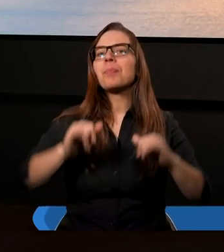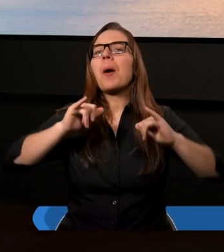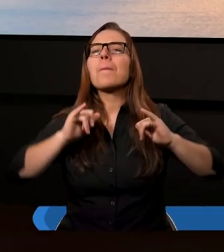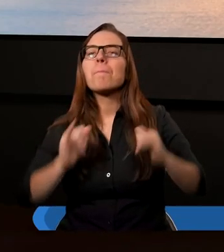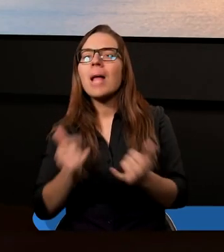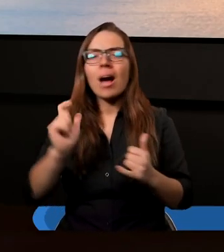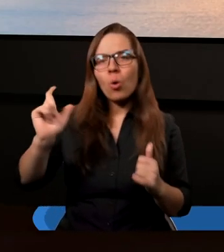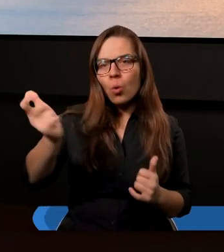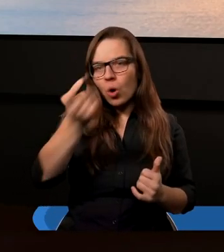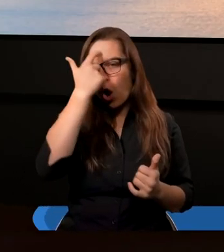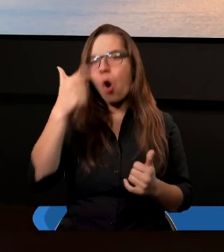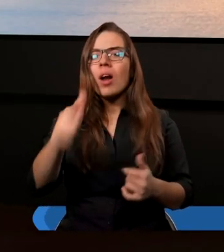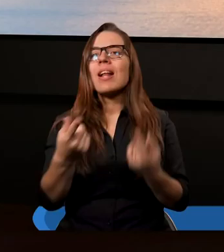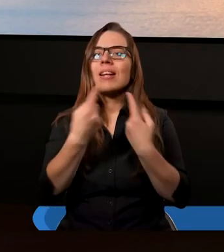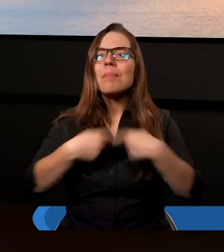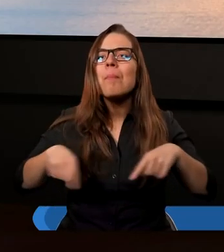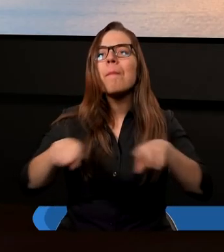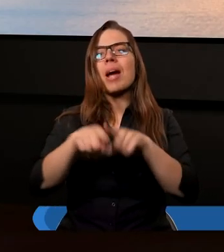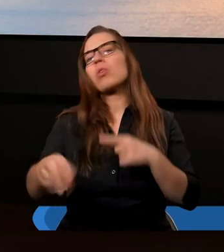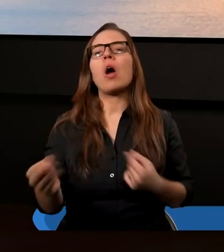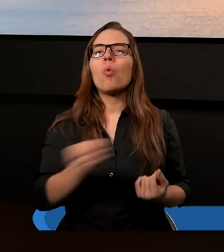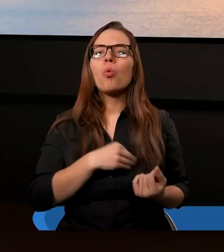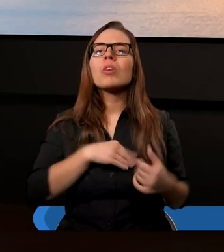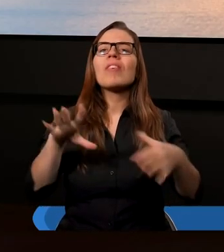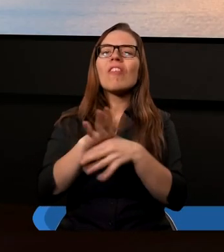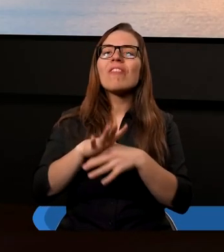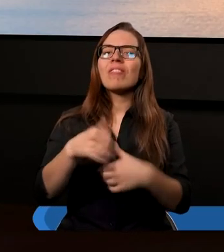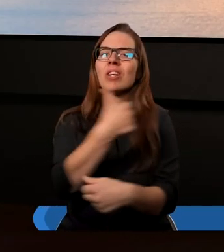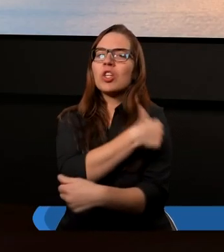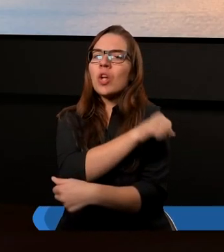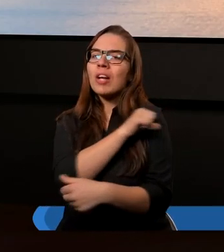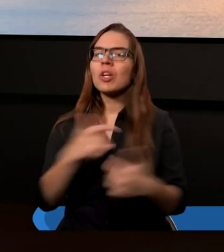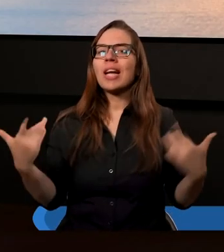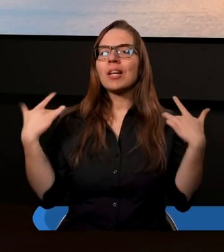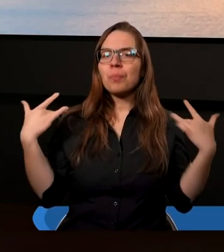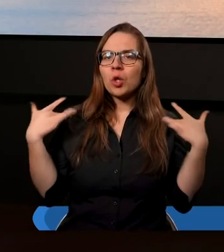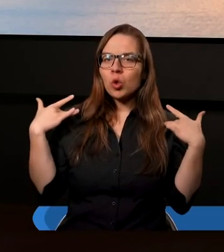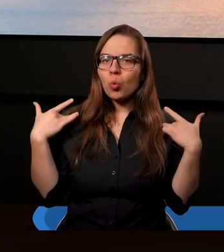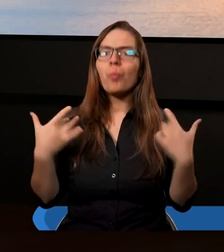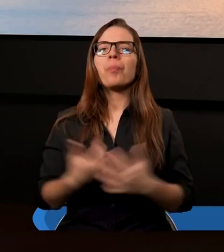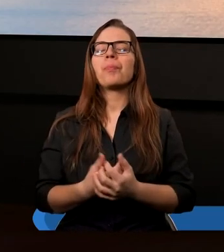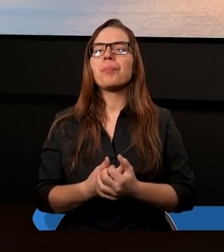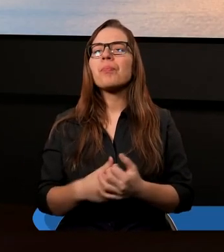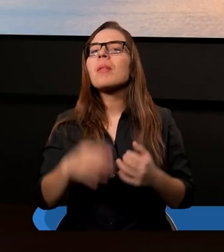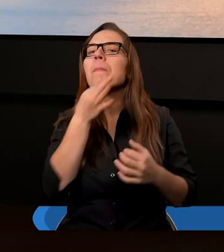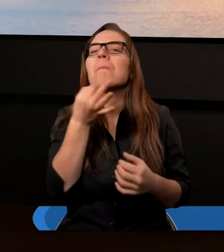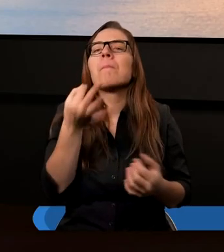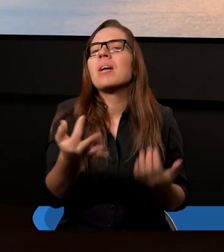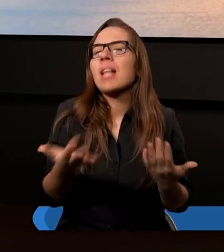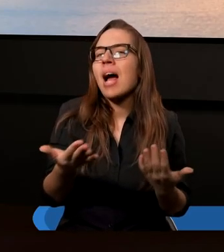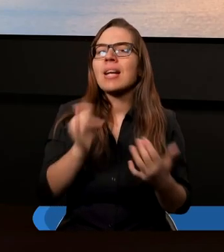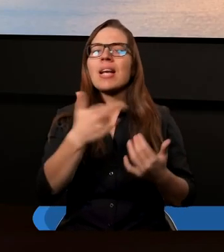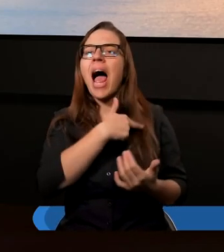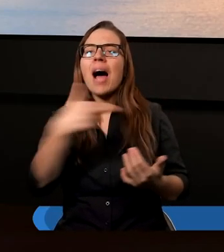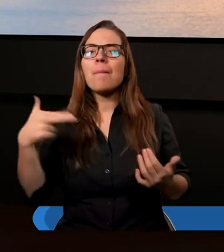rolę spełnia uczciwość w ogóle w chrześcijańskim życiu? Albo też może z jednej strony pytanie, w jaki sposób my jako